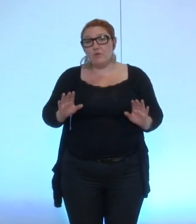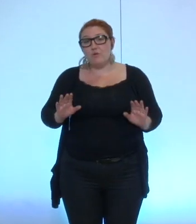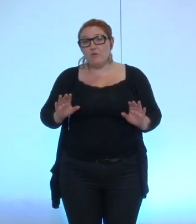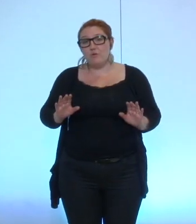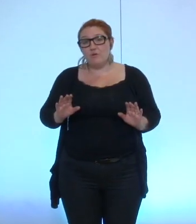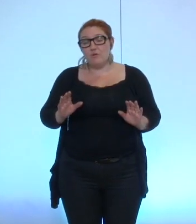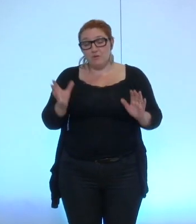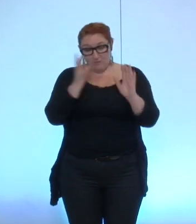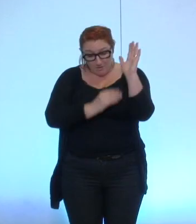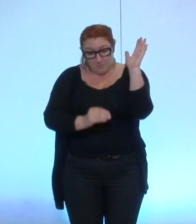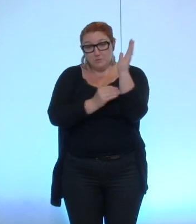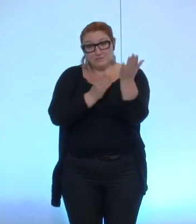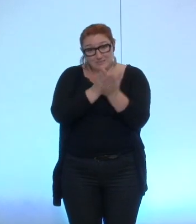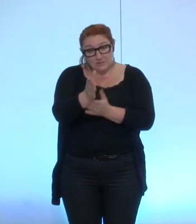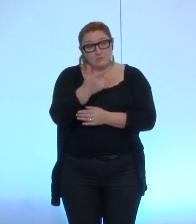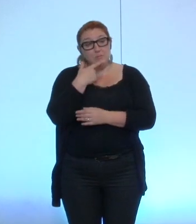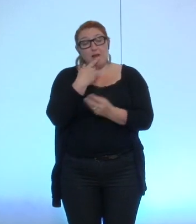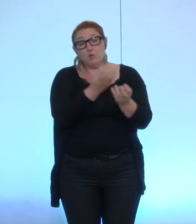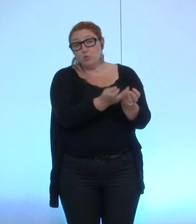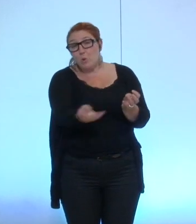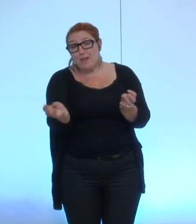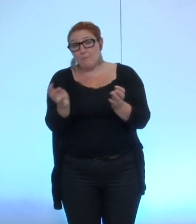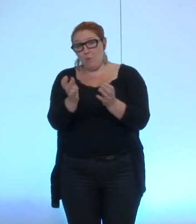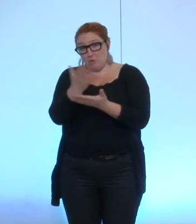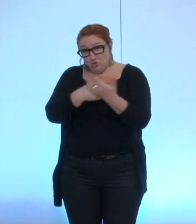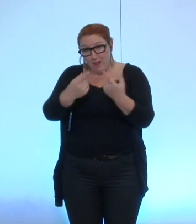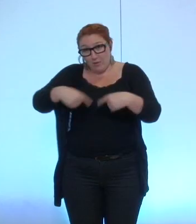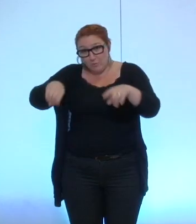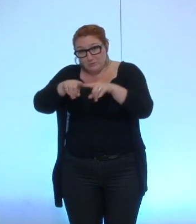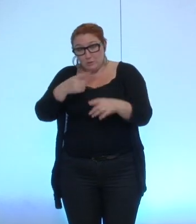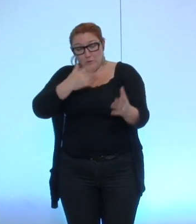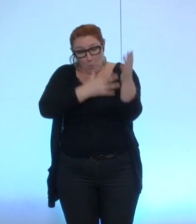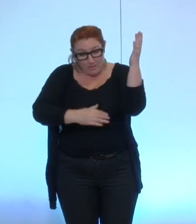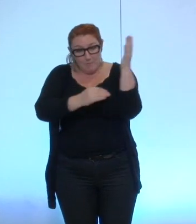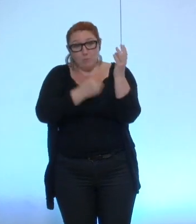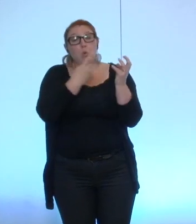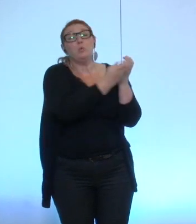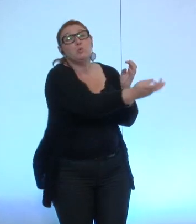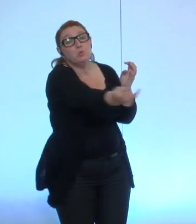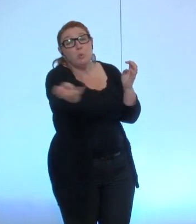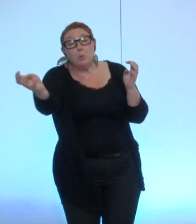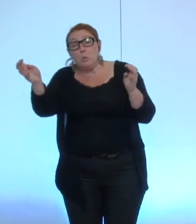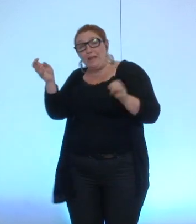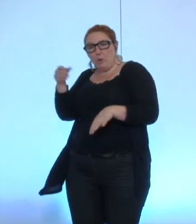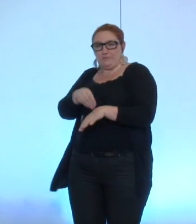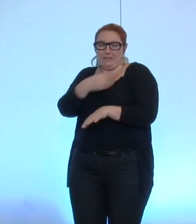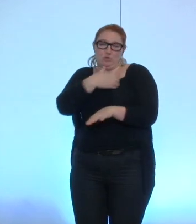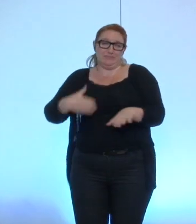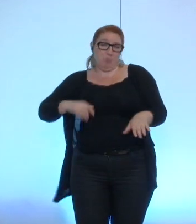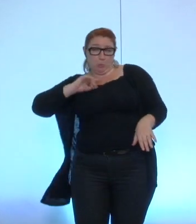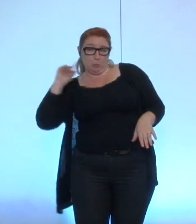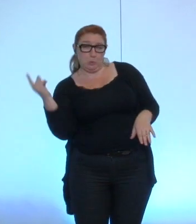évoquez tous les membres de la commission et notre amendement c'est tous les conseillers municipaux donc vous pouvez dire